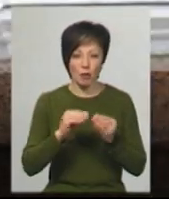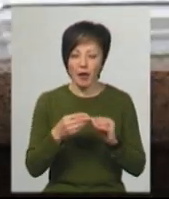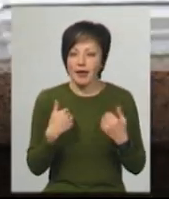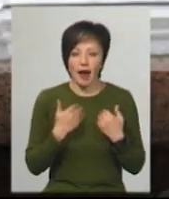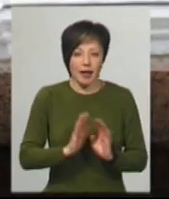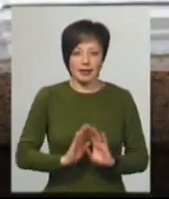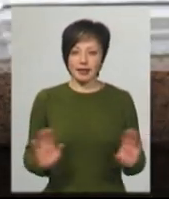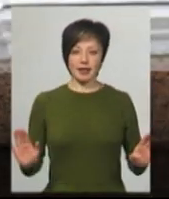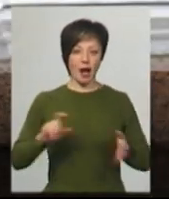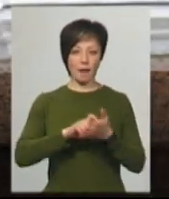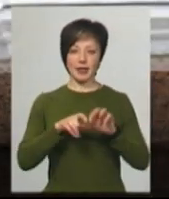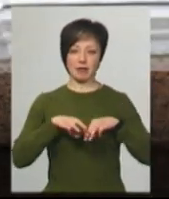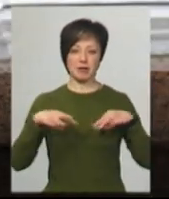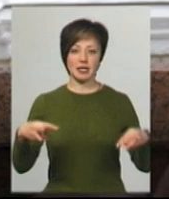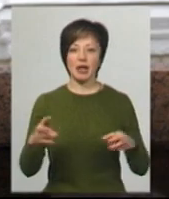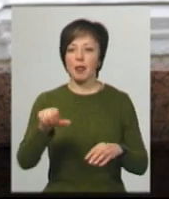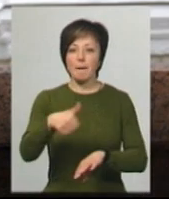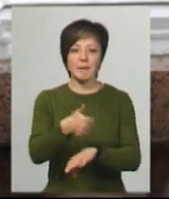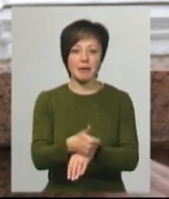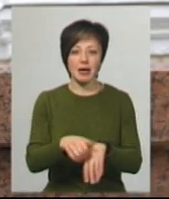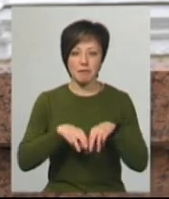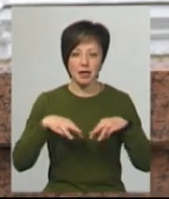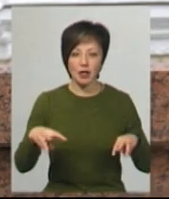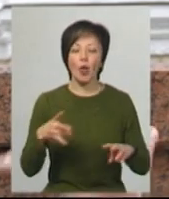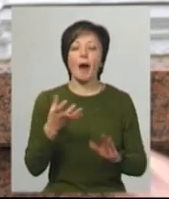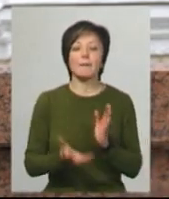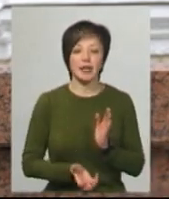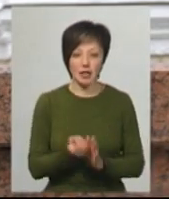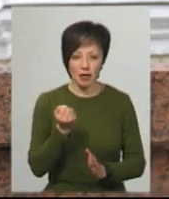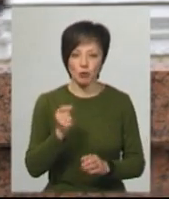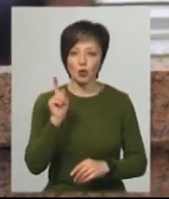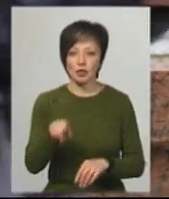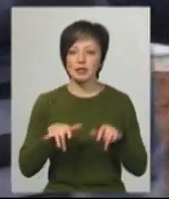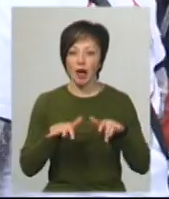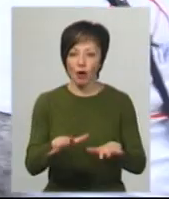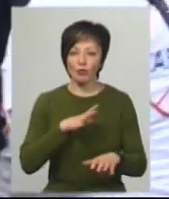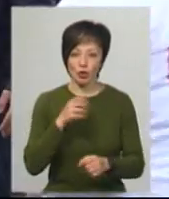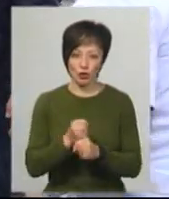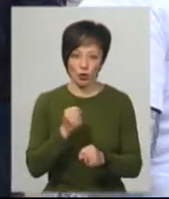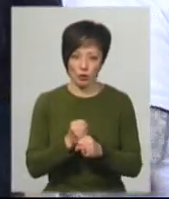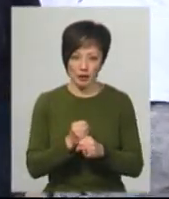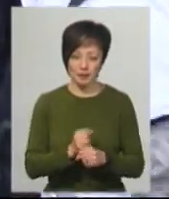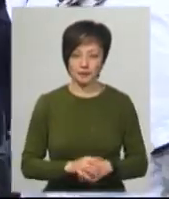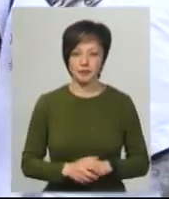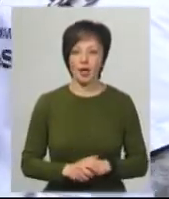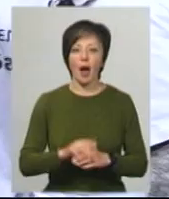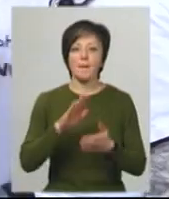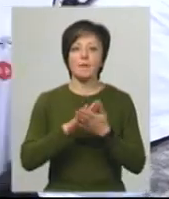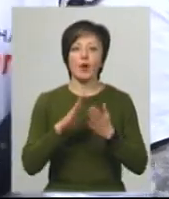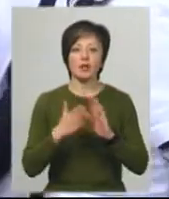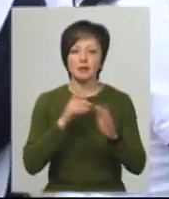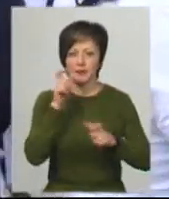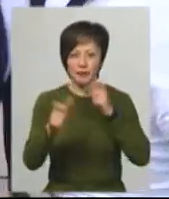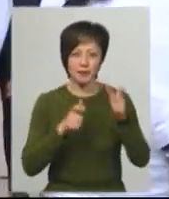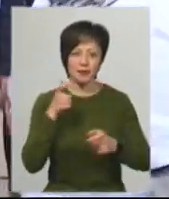міністрів і не прем'єр-міністрів, але я підтримую ті заходи, які були зроблені. Позицію про